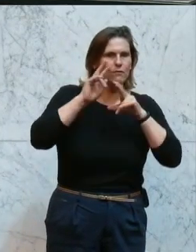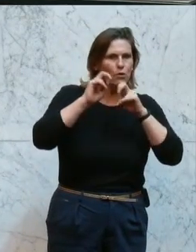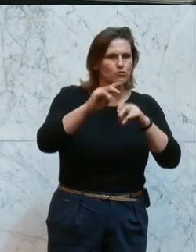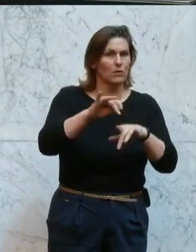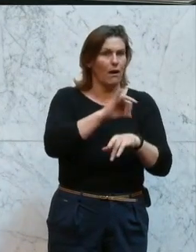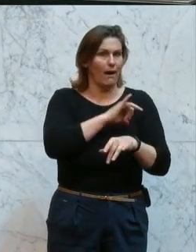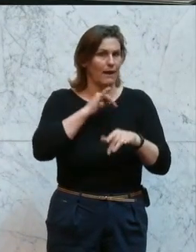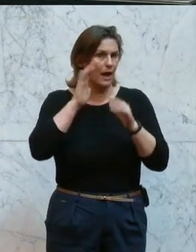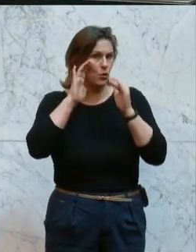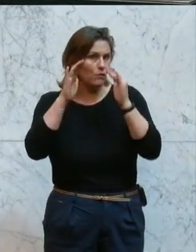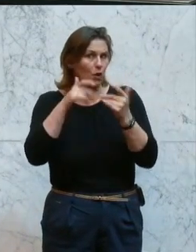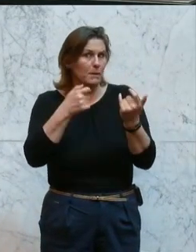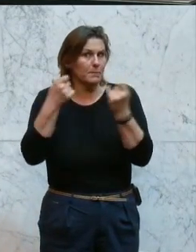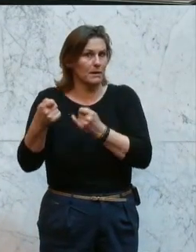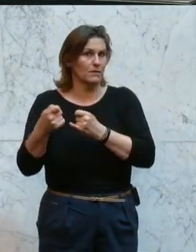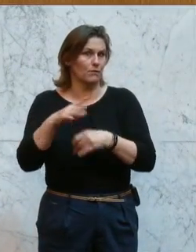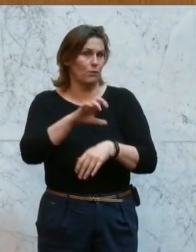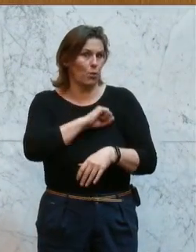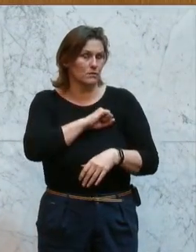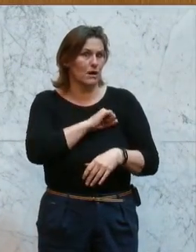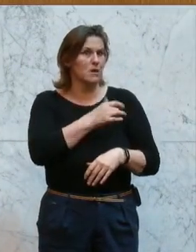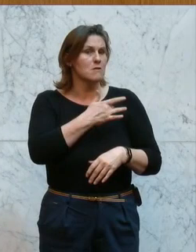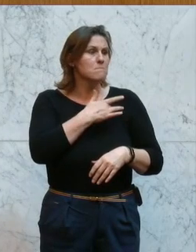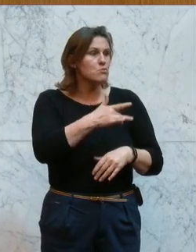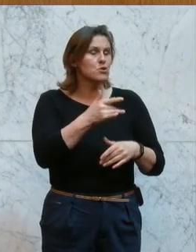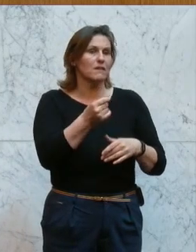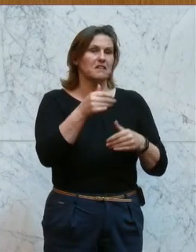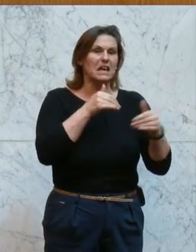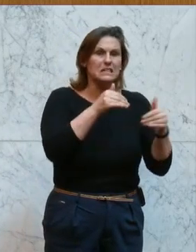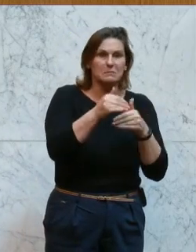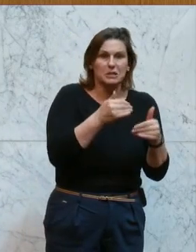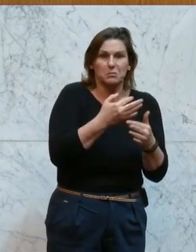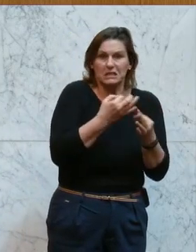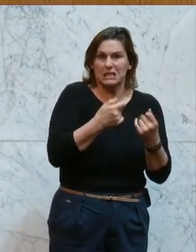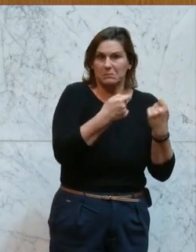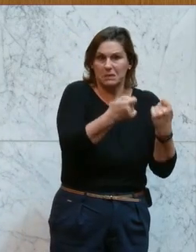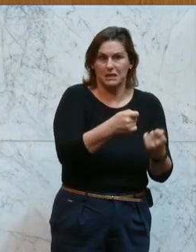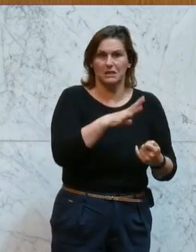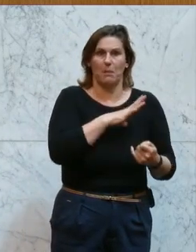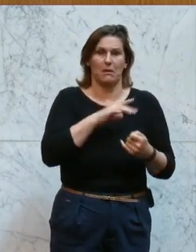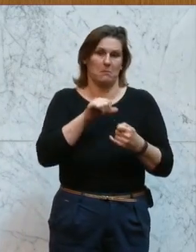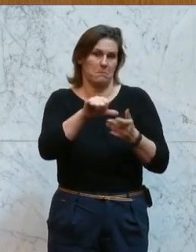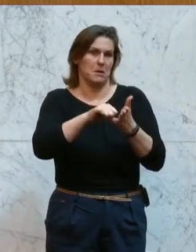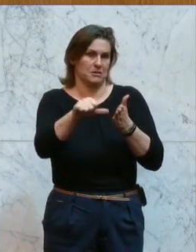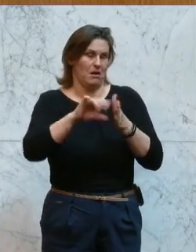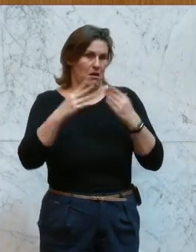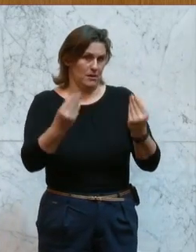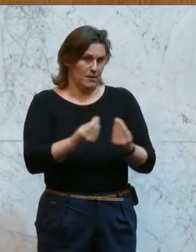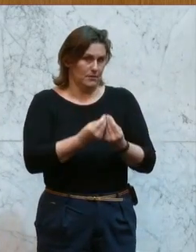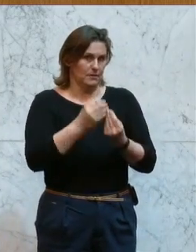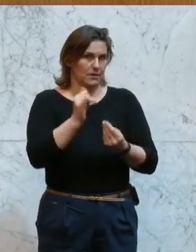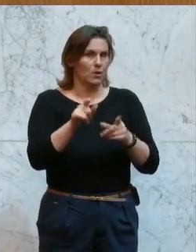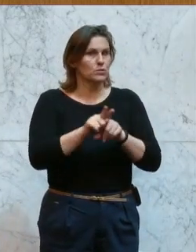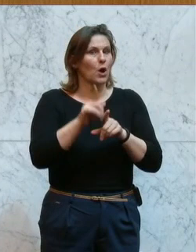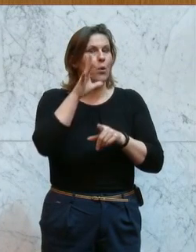ÖVP nutzen konnte. Den Bürger und dem Finanzministerium nicht, aber bezahlt wurde es von da. Und übrigens, auch die